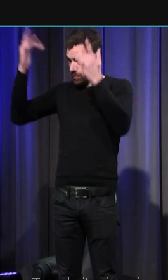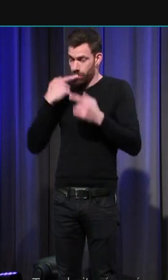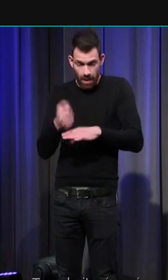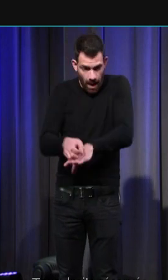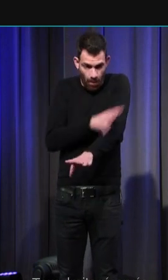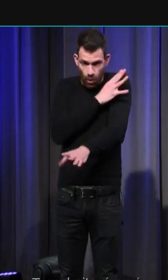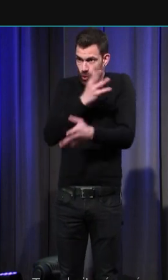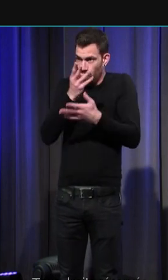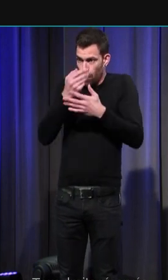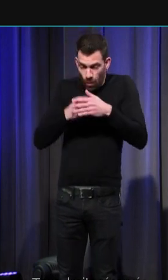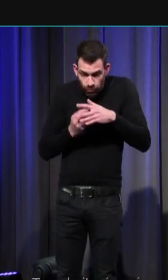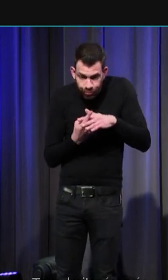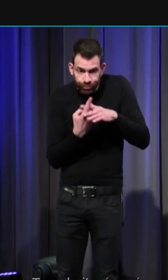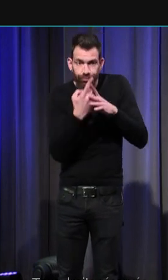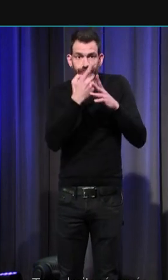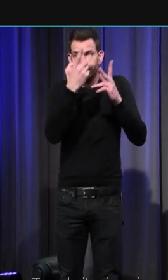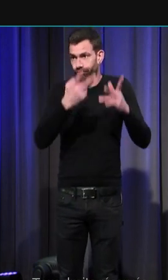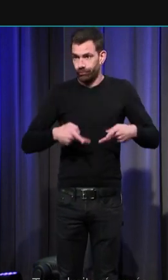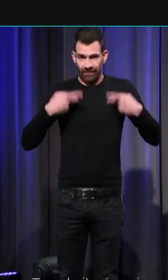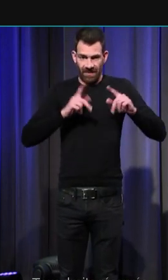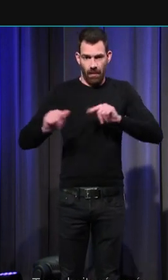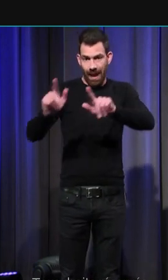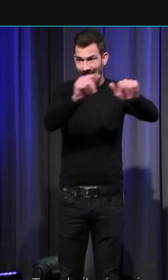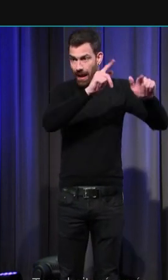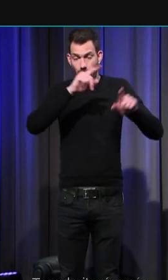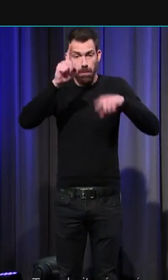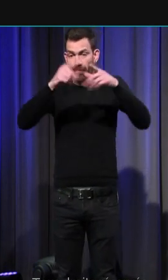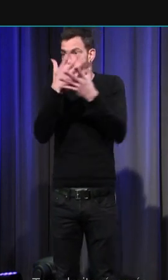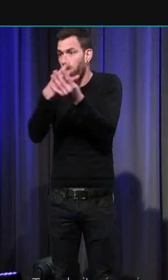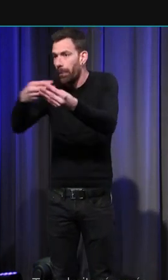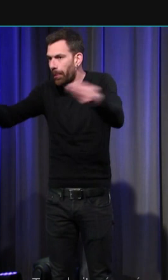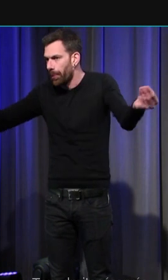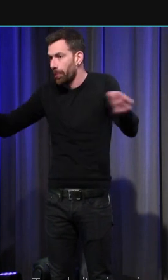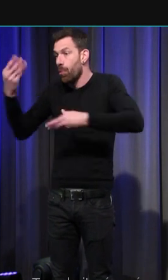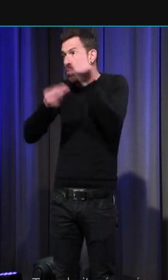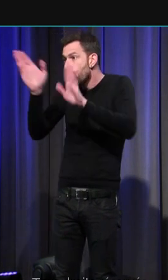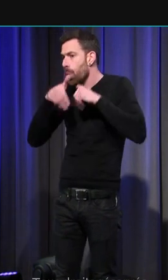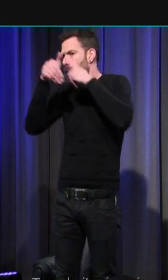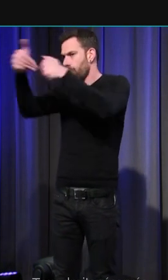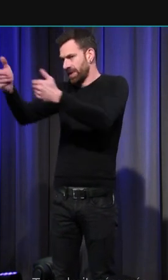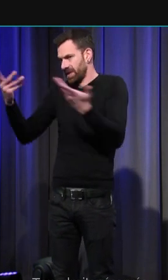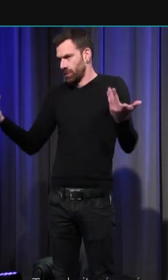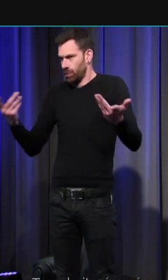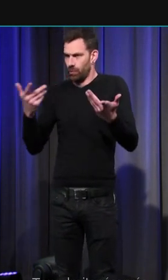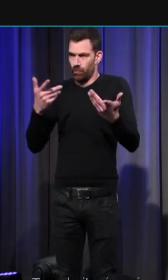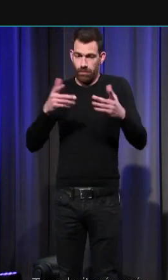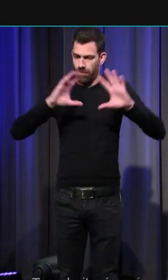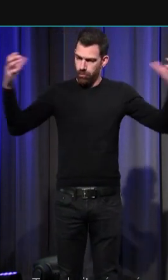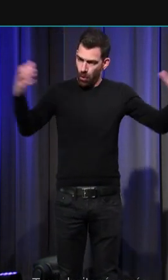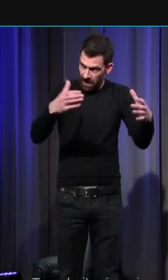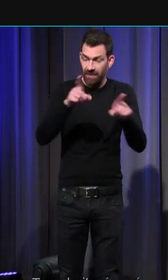et parfois disparaissent du corps social et donc, on peut le supposer, également des corps individuels.